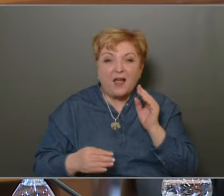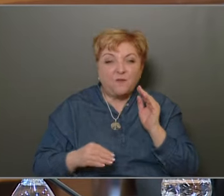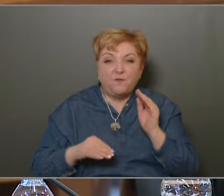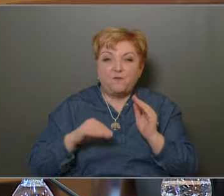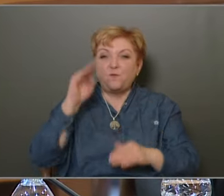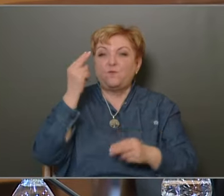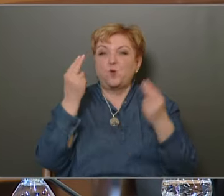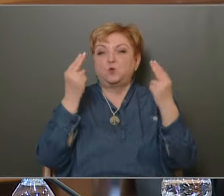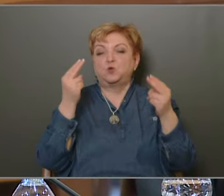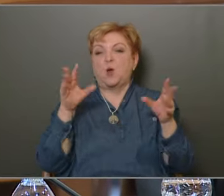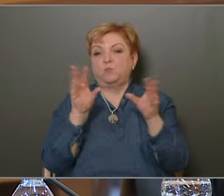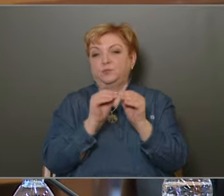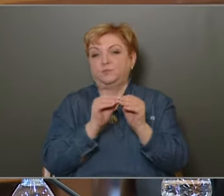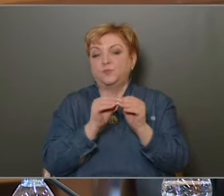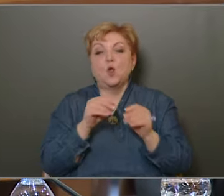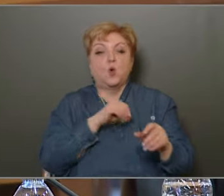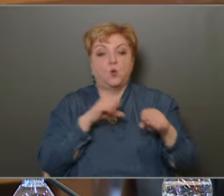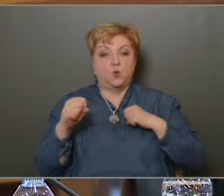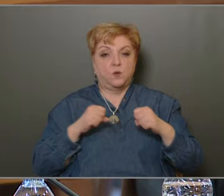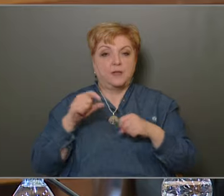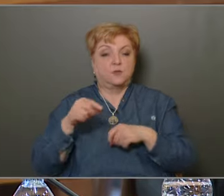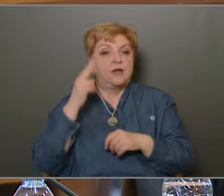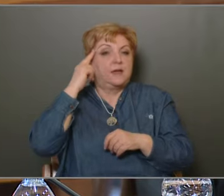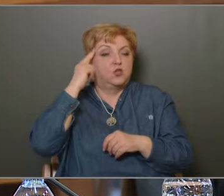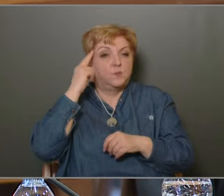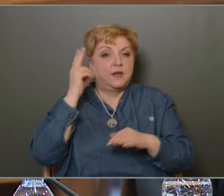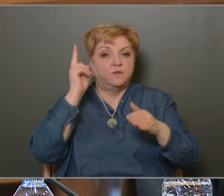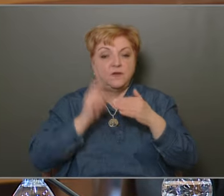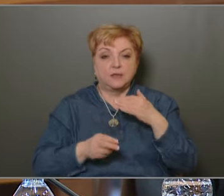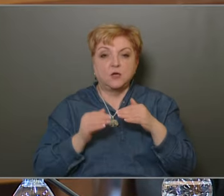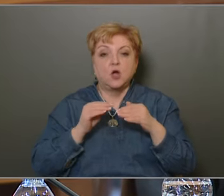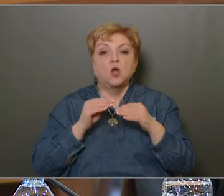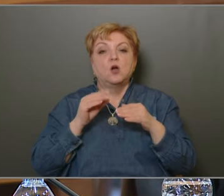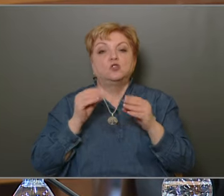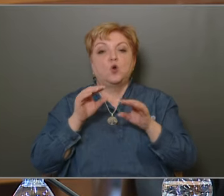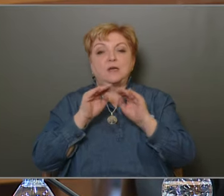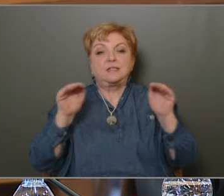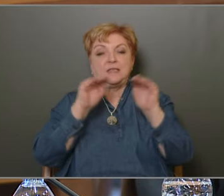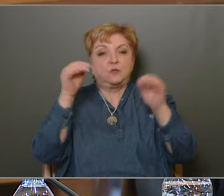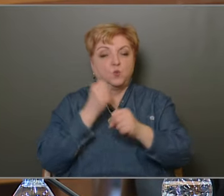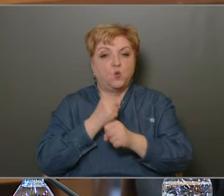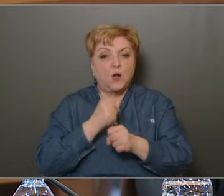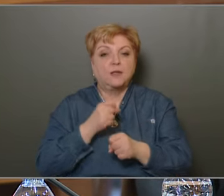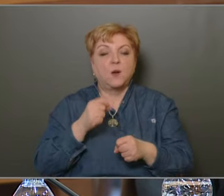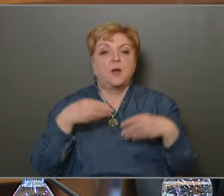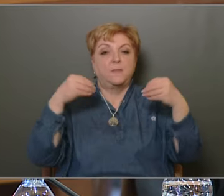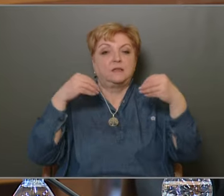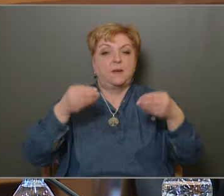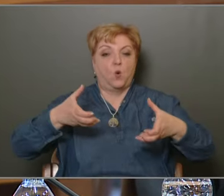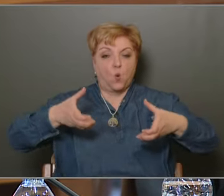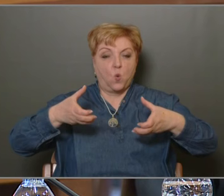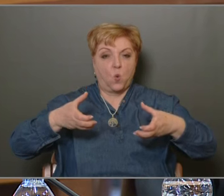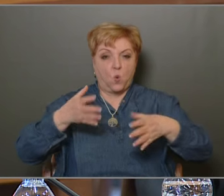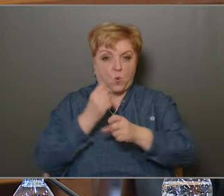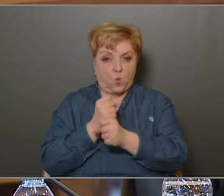Összetevője. Önkormányzatunk ennek ismeretében végzi azt a sokrétű munkát, amit a beszámoló tartalmaz.